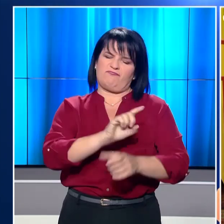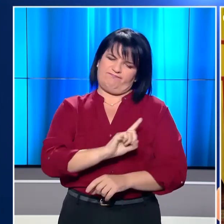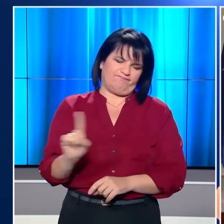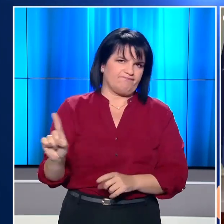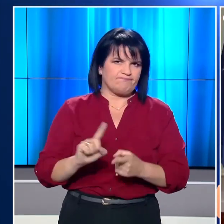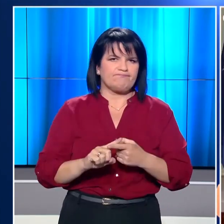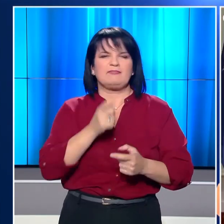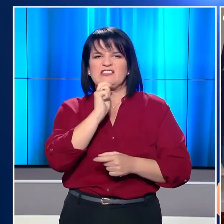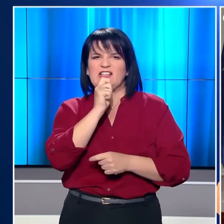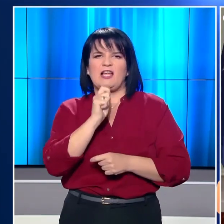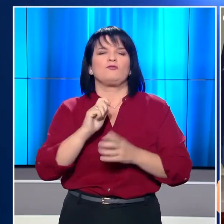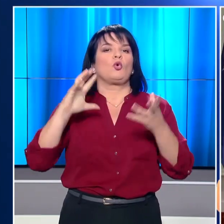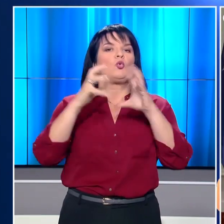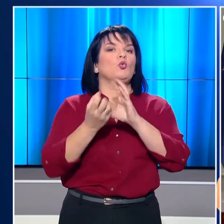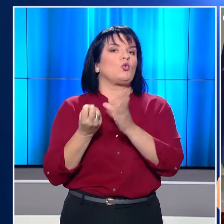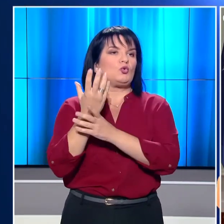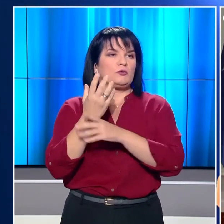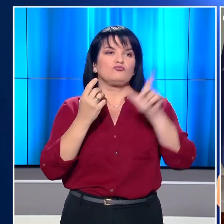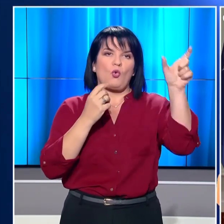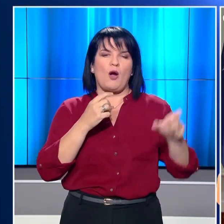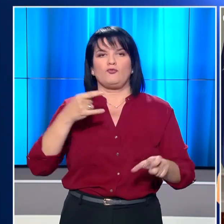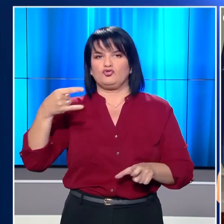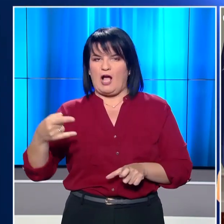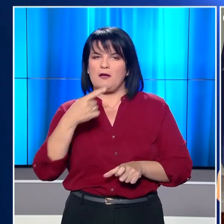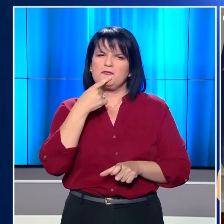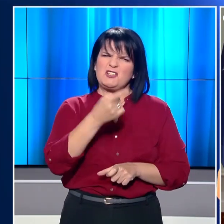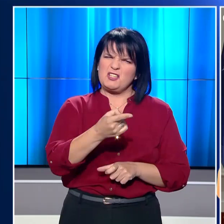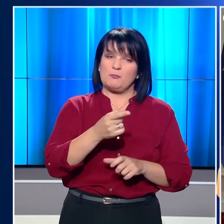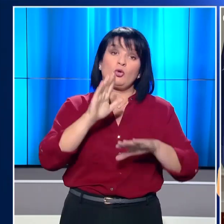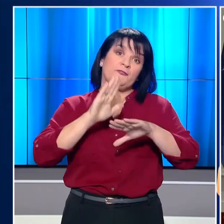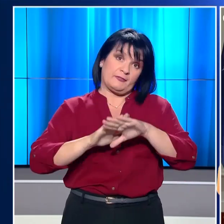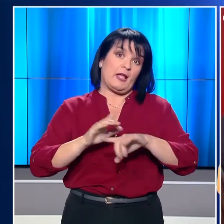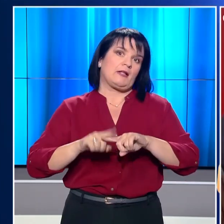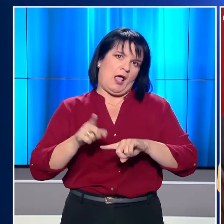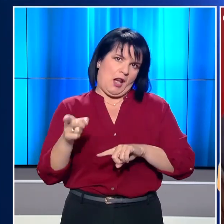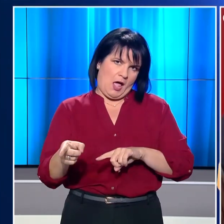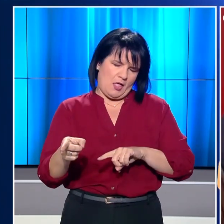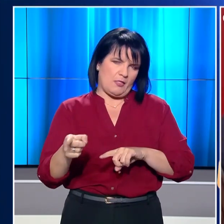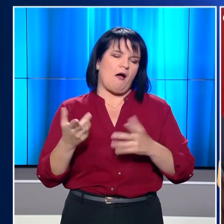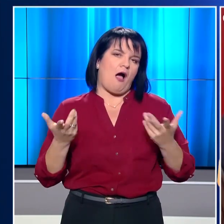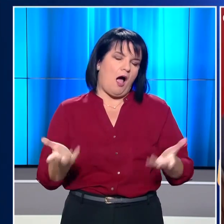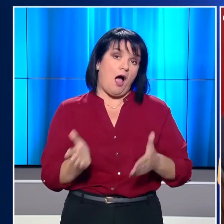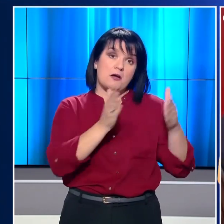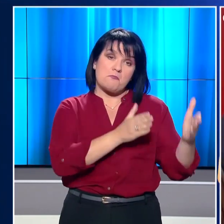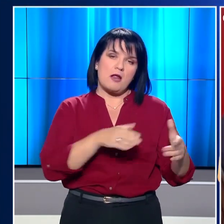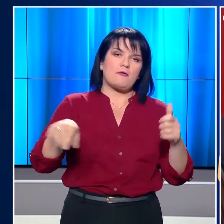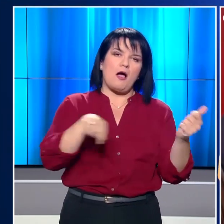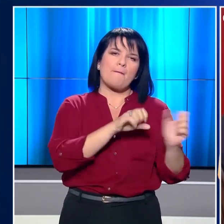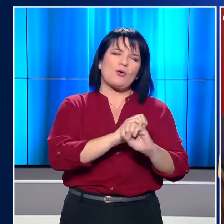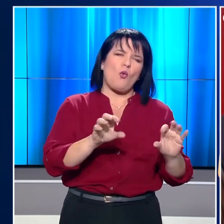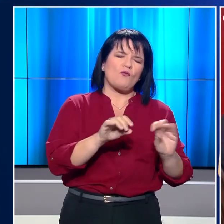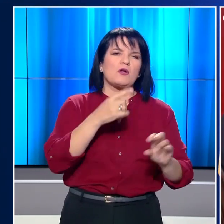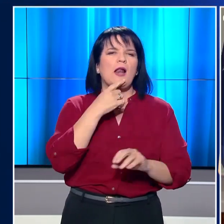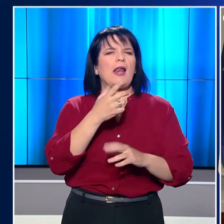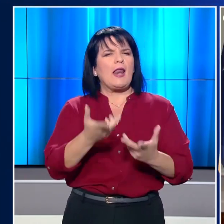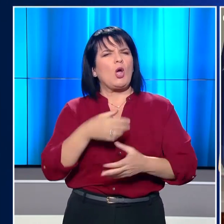Σε συνέντευξή του στο Euronews, ο Ζάεφ επιχειρεί να ρίξει τον παλάκι για την εξέλιξη αυτή και στην Ελλάδα, την ώρα που διπλωματικές πηγές εκτιμούν